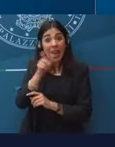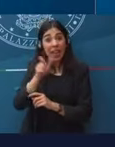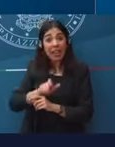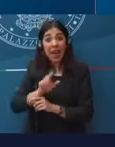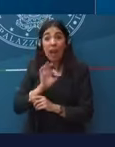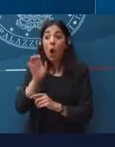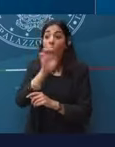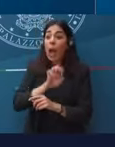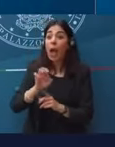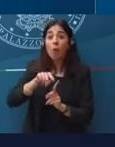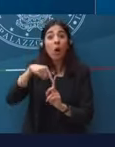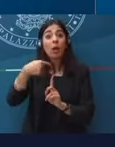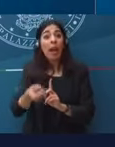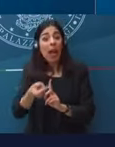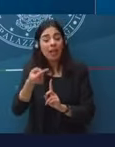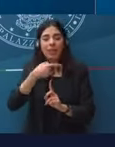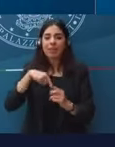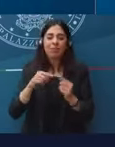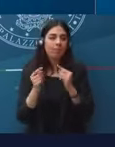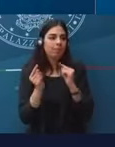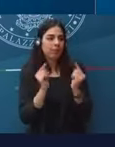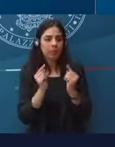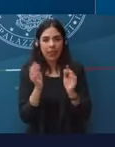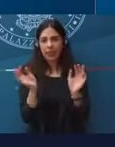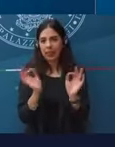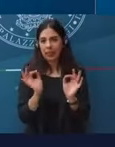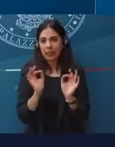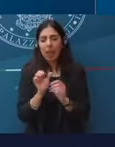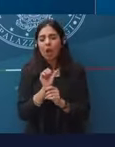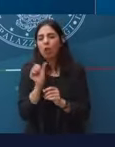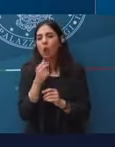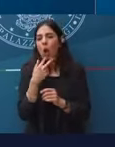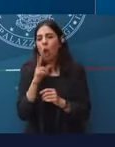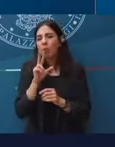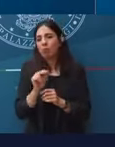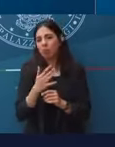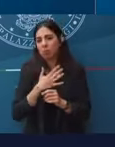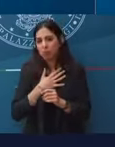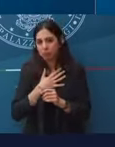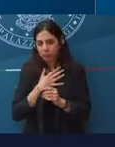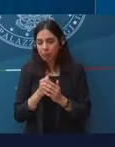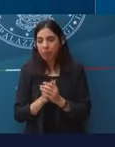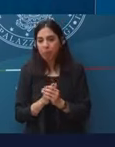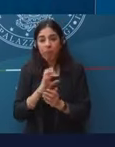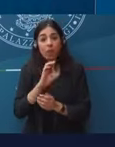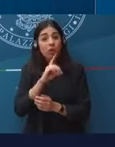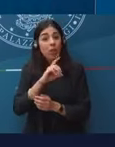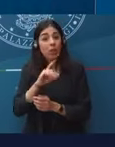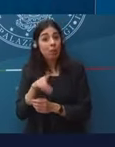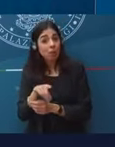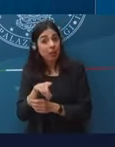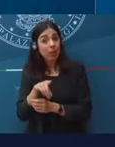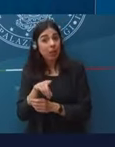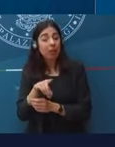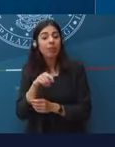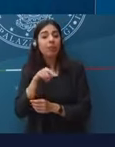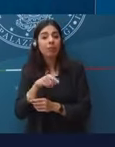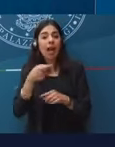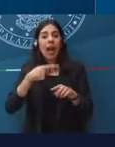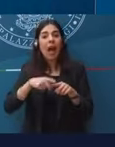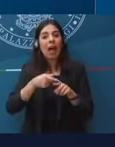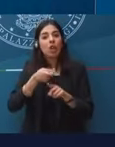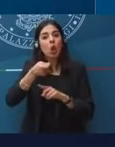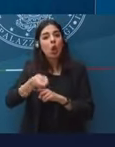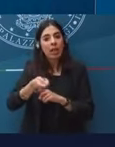Euronext, però qui solo una notazione. Insomma, CDP è azionista di